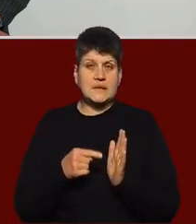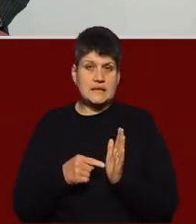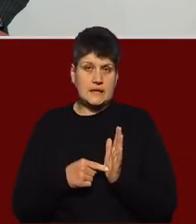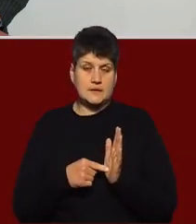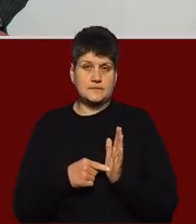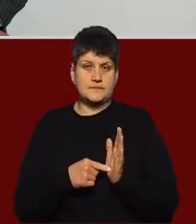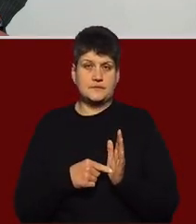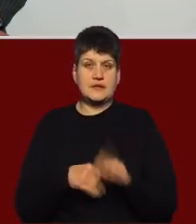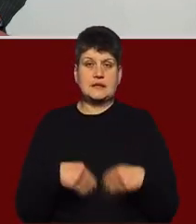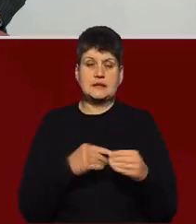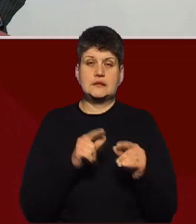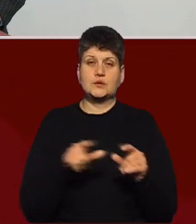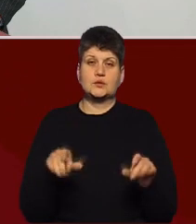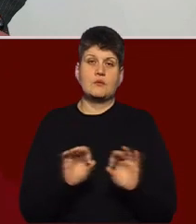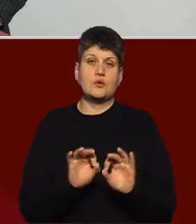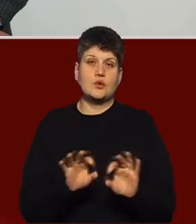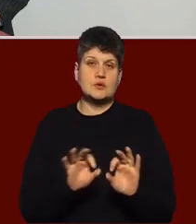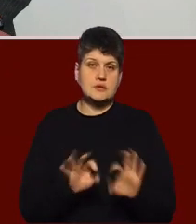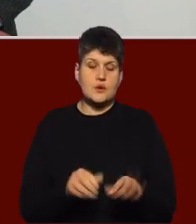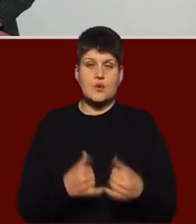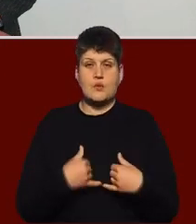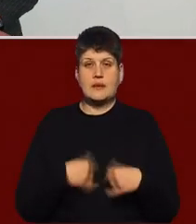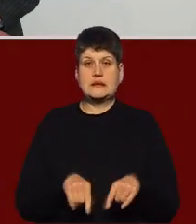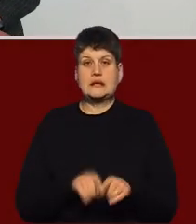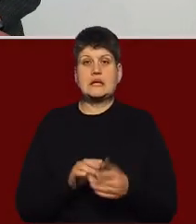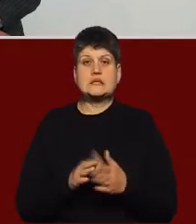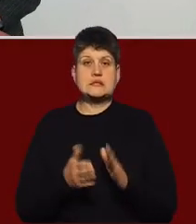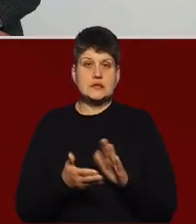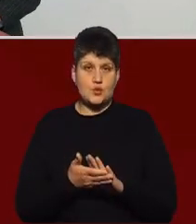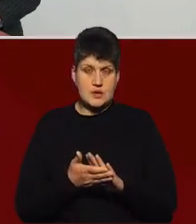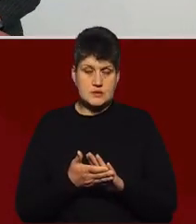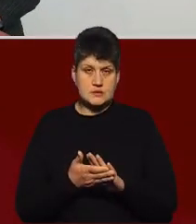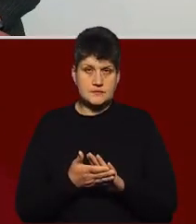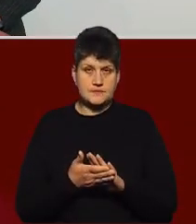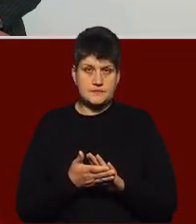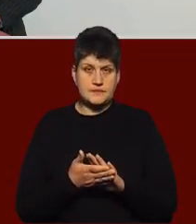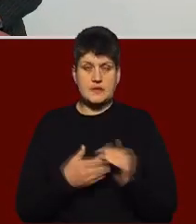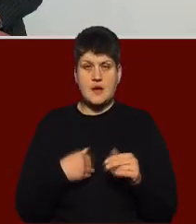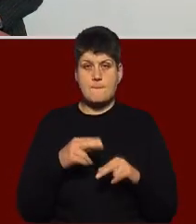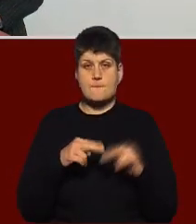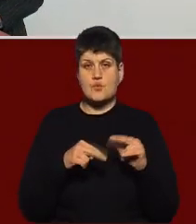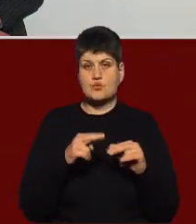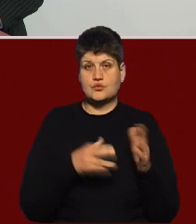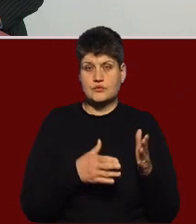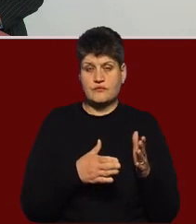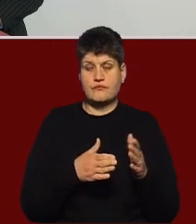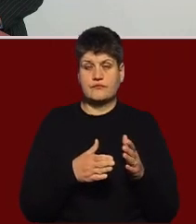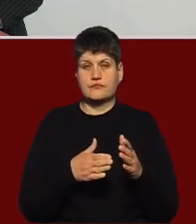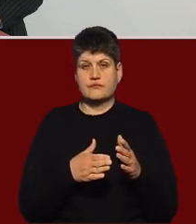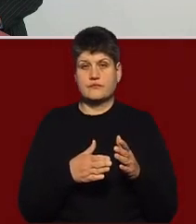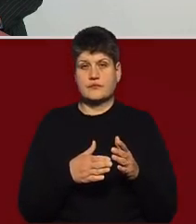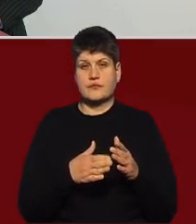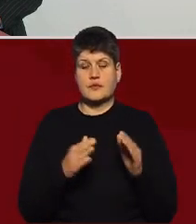роз'яснювання. Ось в мене така ситуація. Я побудував дим в Березовиця